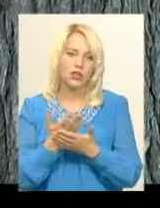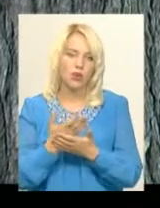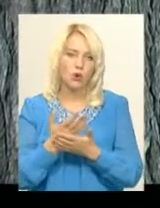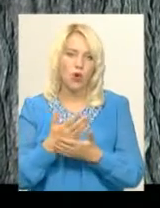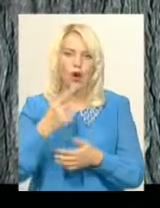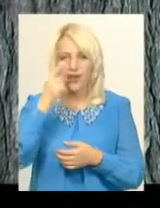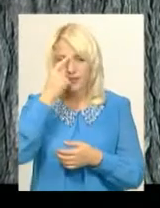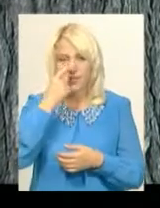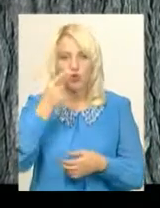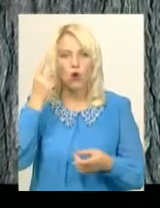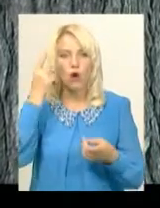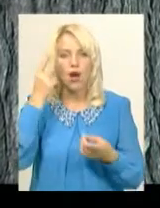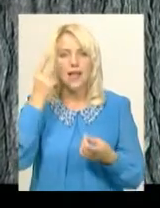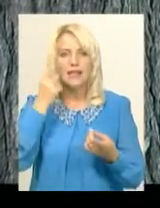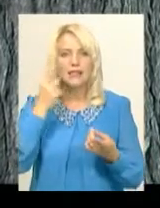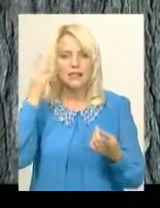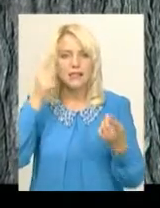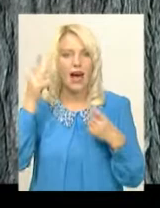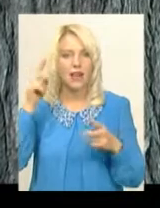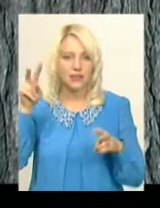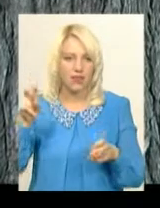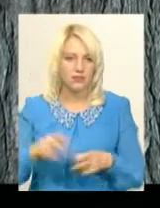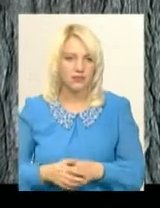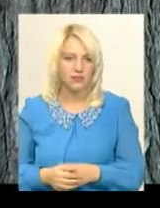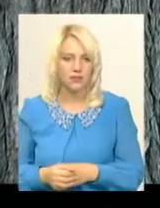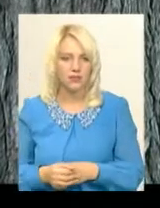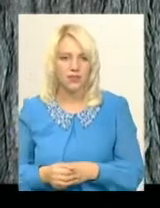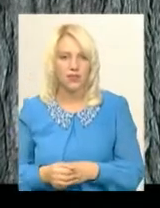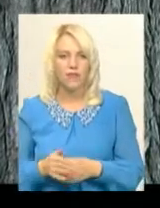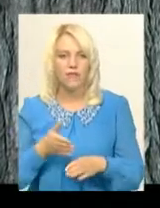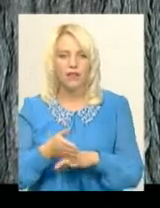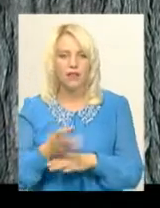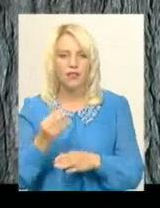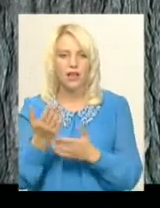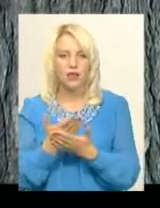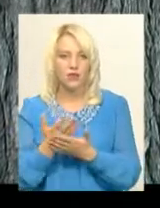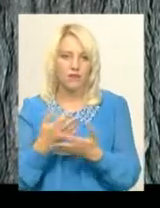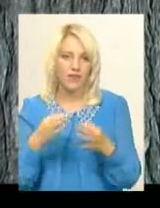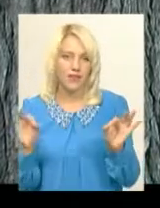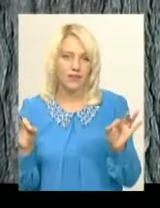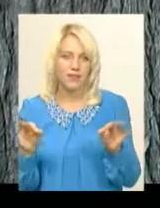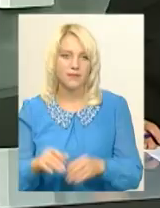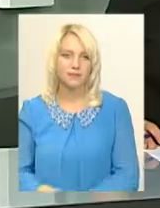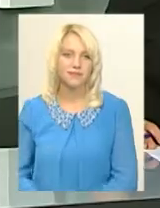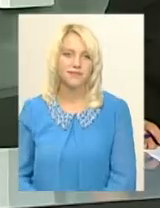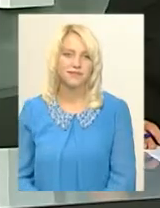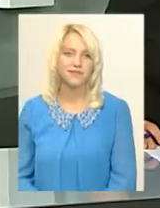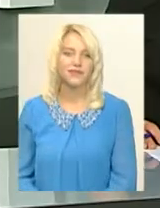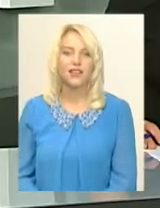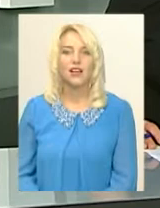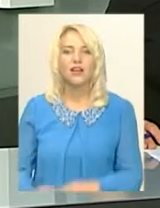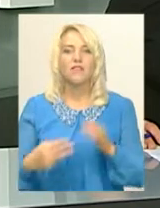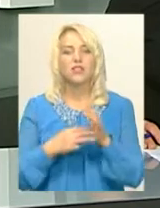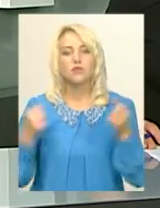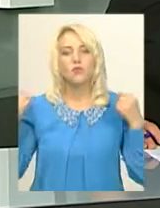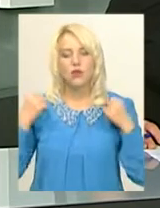Запрошуємо всіх хмельничан та гостей міста відвідати наші заходи. Вхід до кінотеатру вільний. Вісім